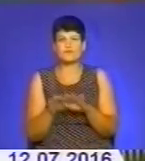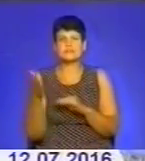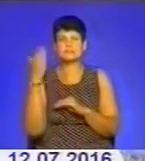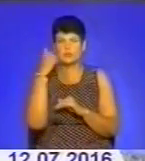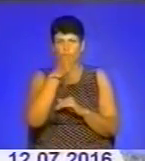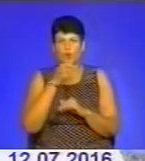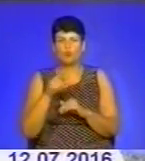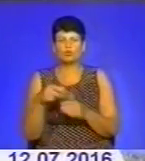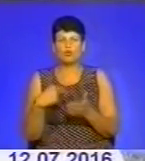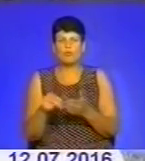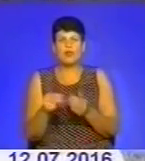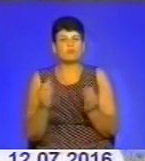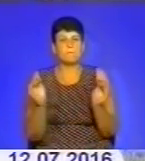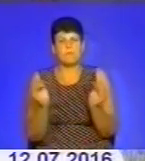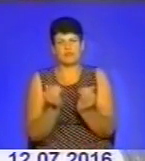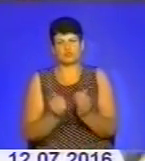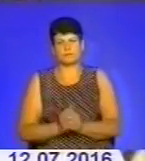роком, люди купують значно менше.